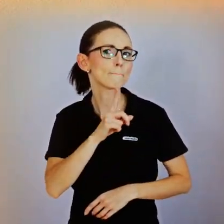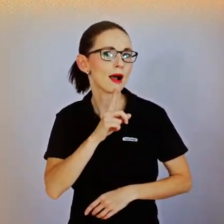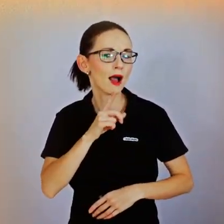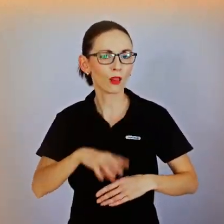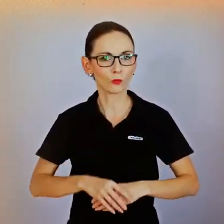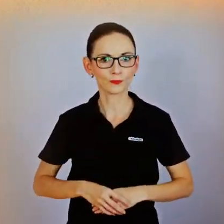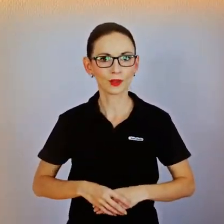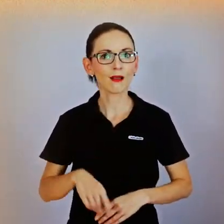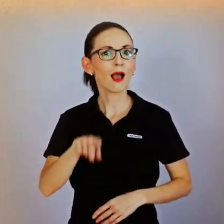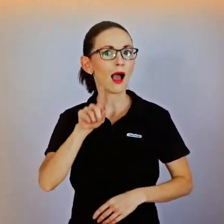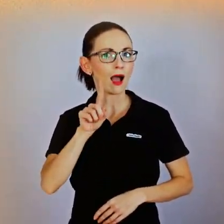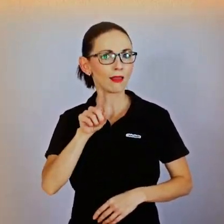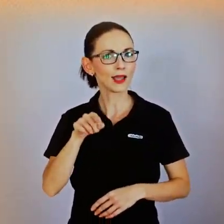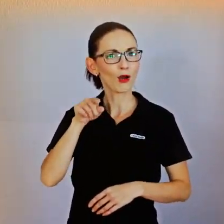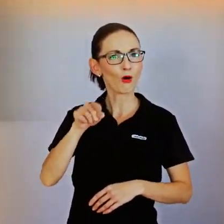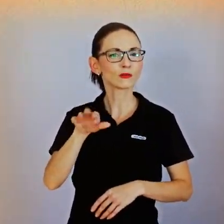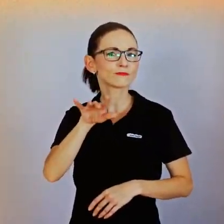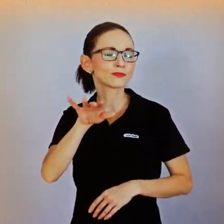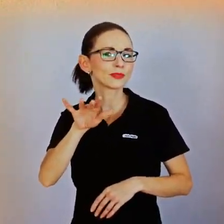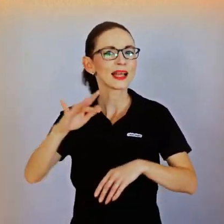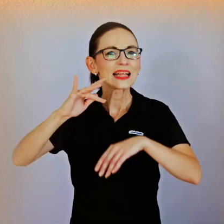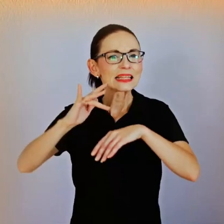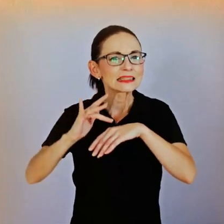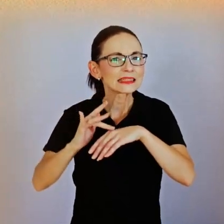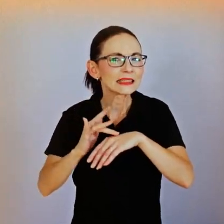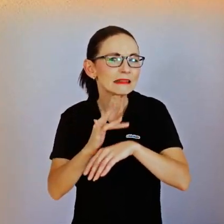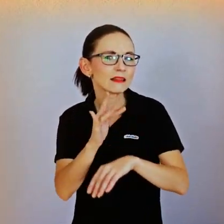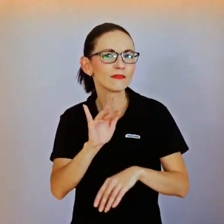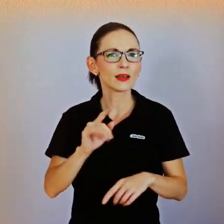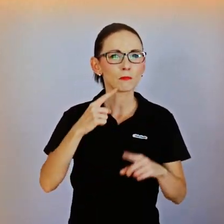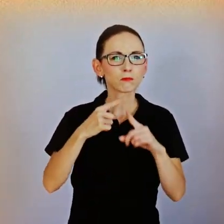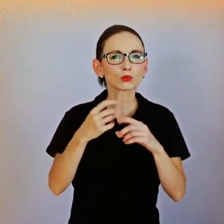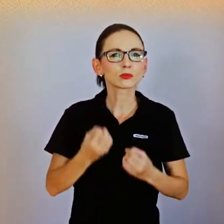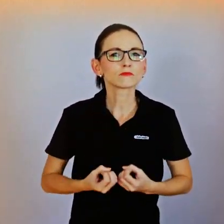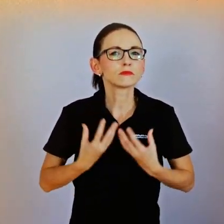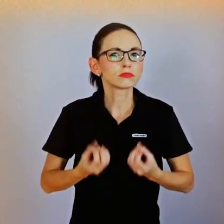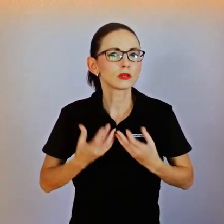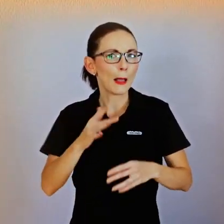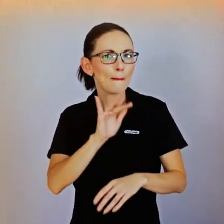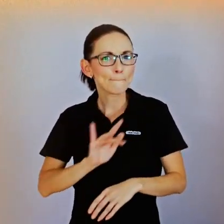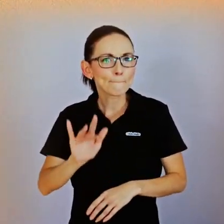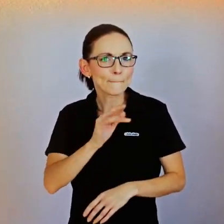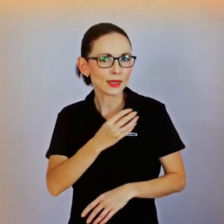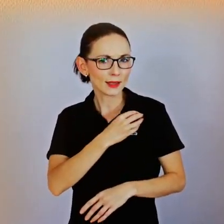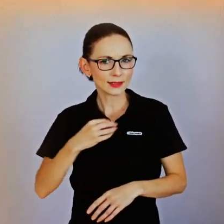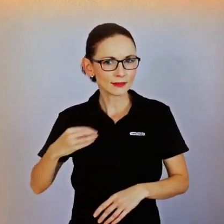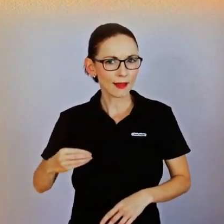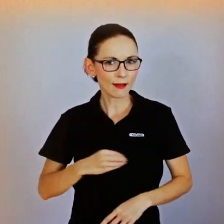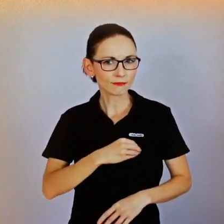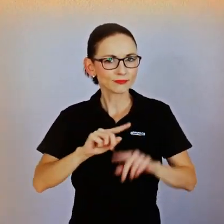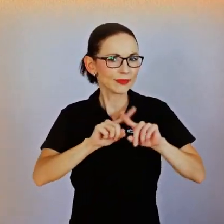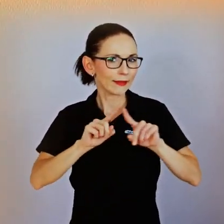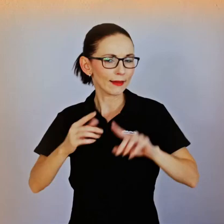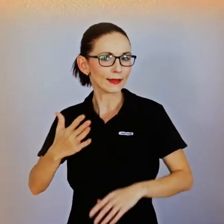odborníček z české organizácie PRJA. Tak vlastně sexualitu my vnímáme jako zastřešující